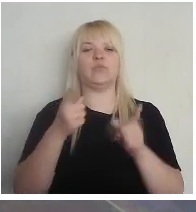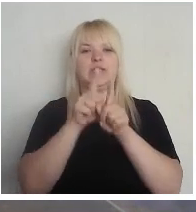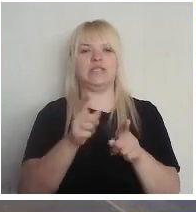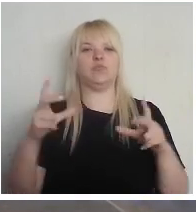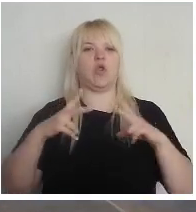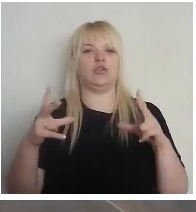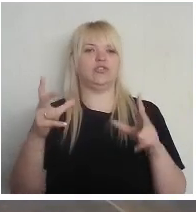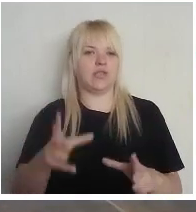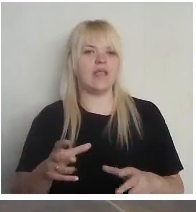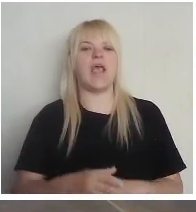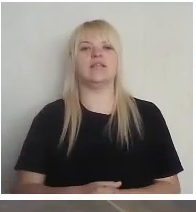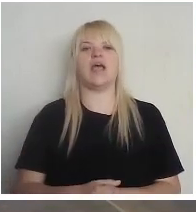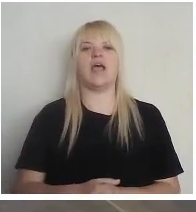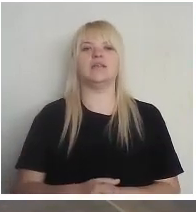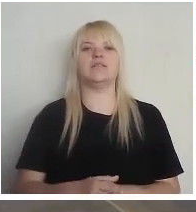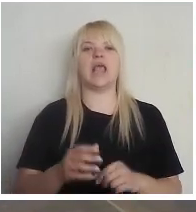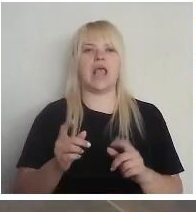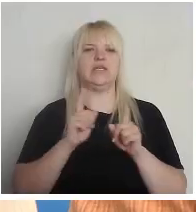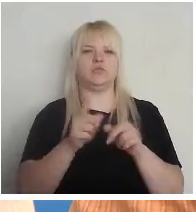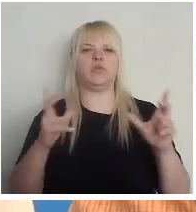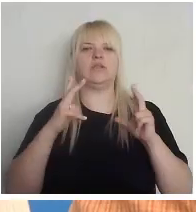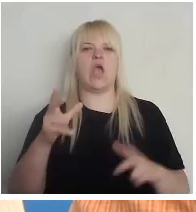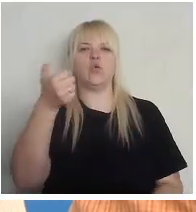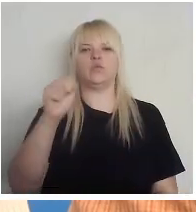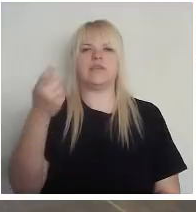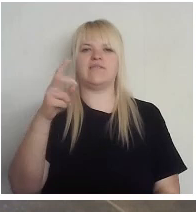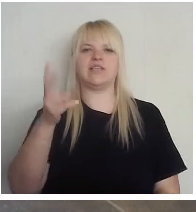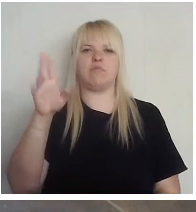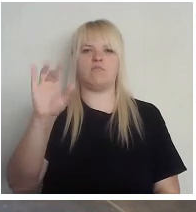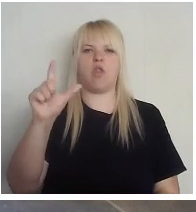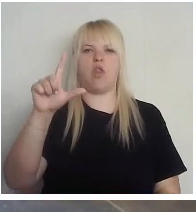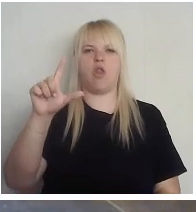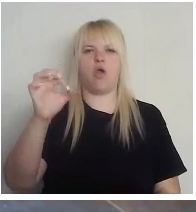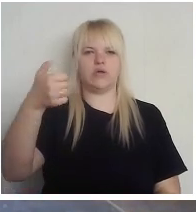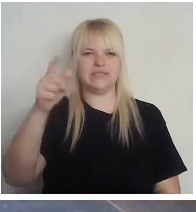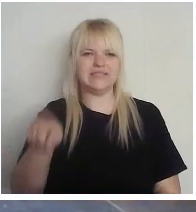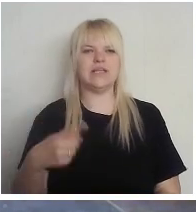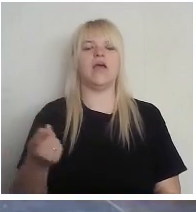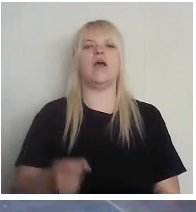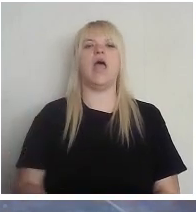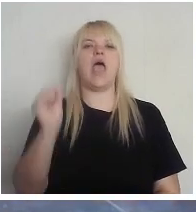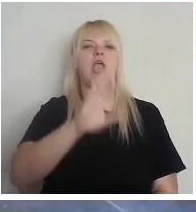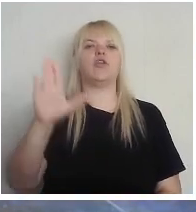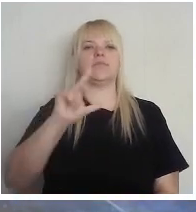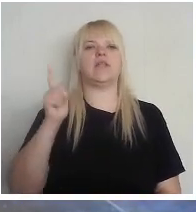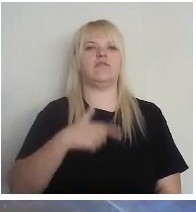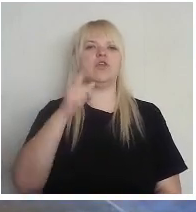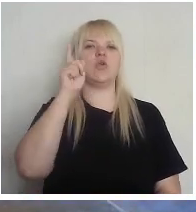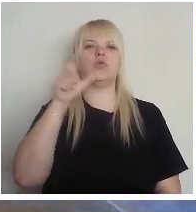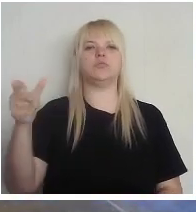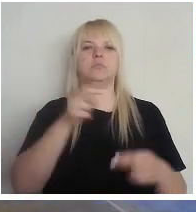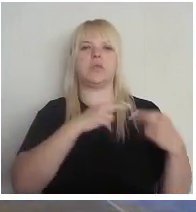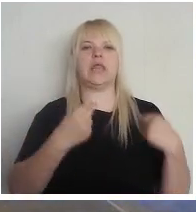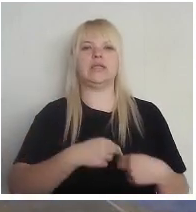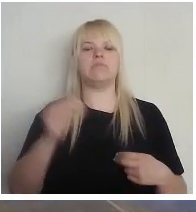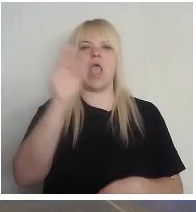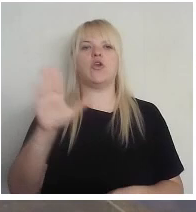piedošana, Gustavs Kiblogs. Sveicināt. Un Eiropas Latviešu jauniešu biedrības Eiropas